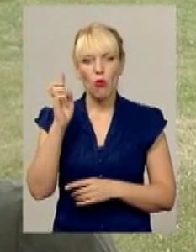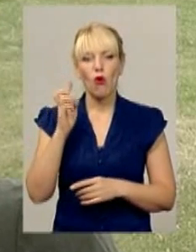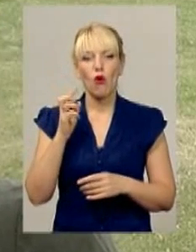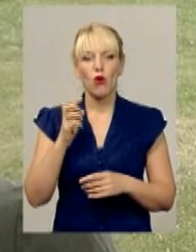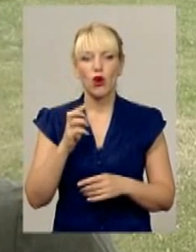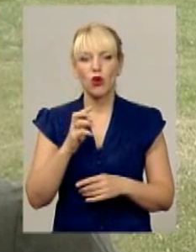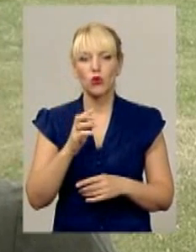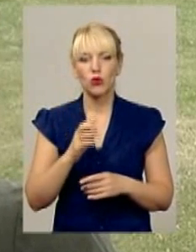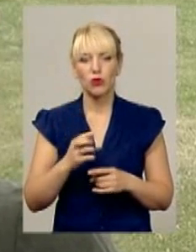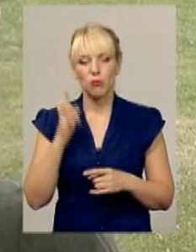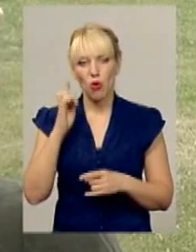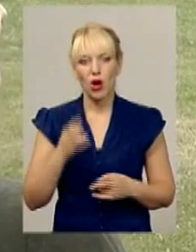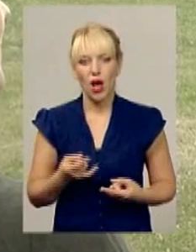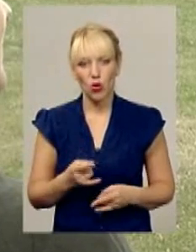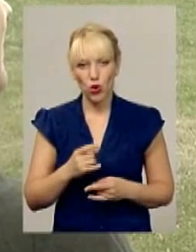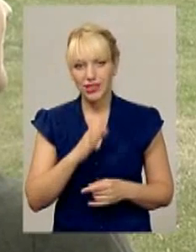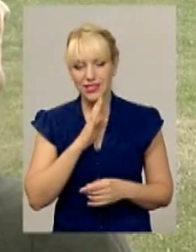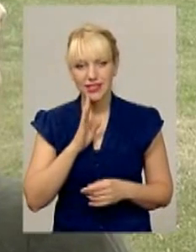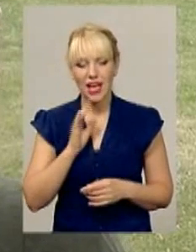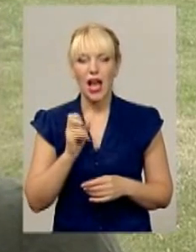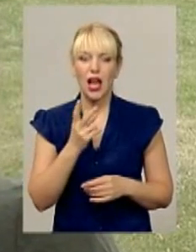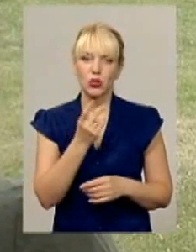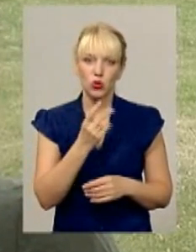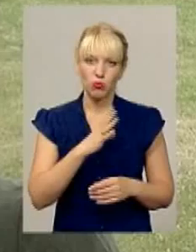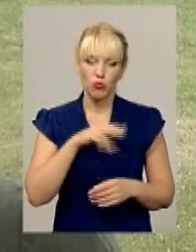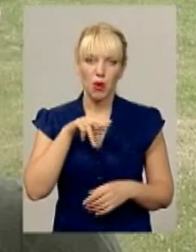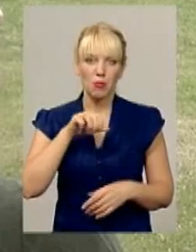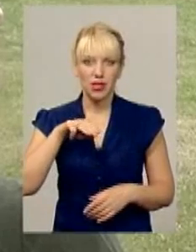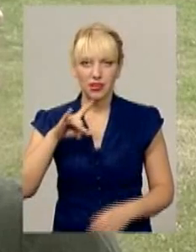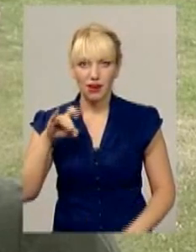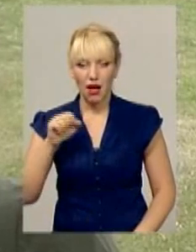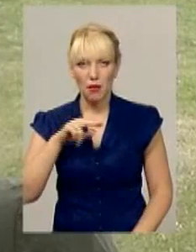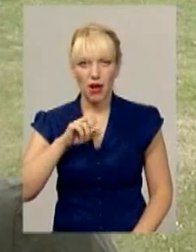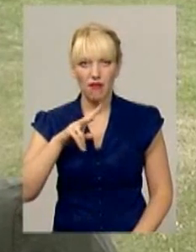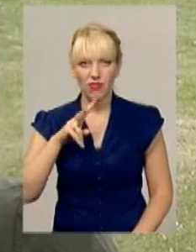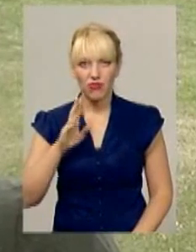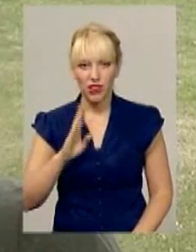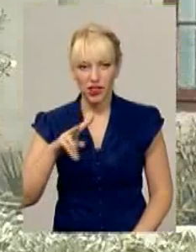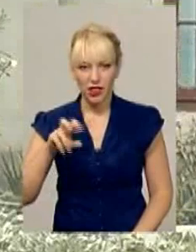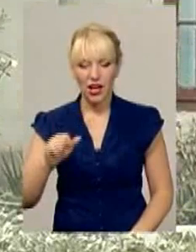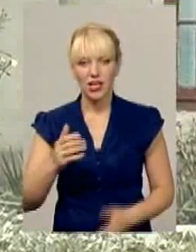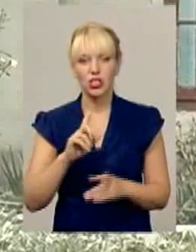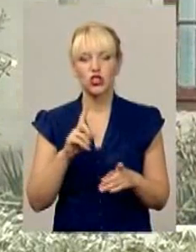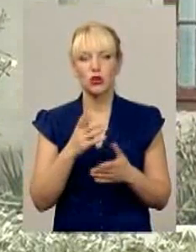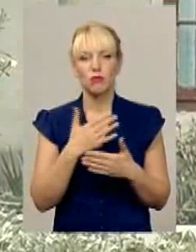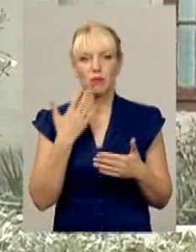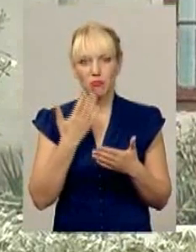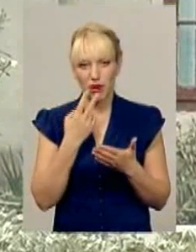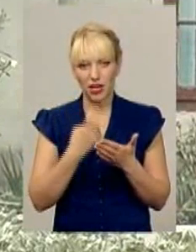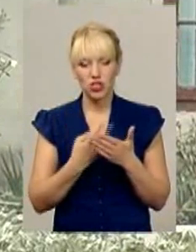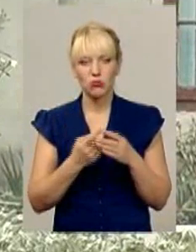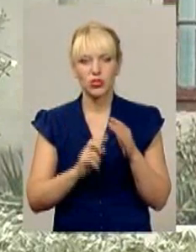приділ був алтаря. Це був Петра Павла. Ну і та, що ми бачимо, храм, вже